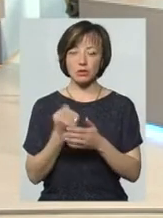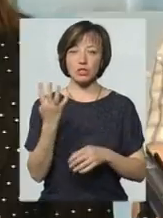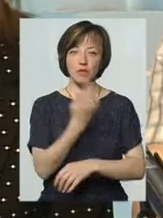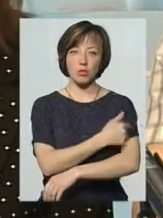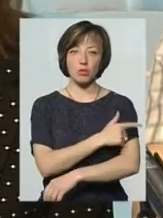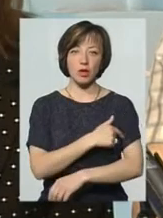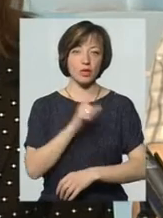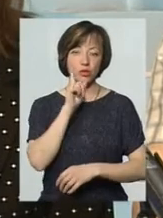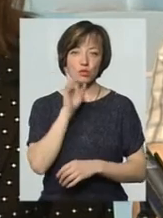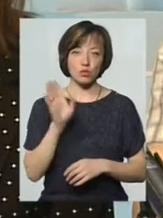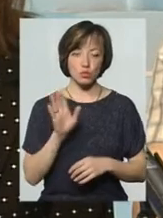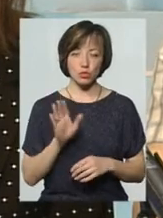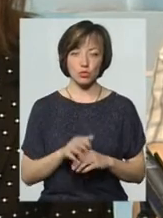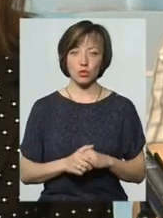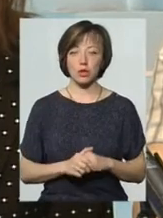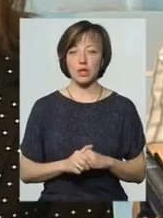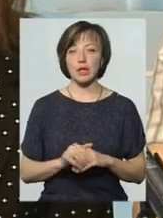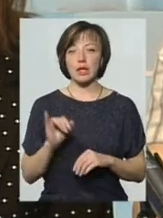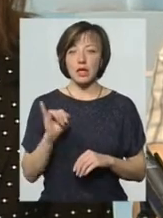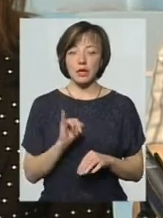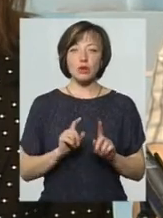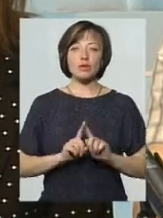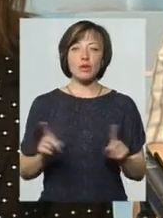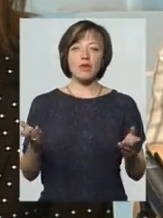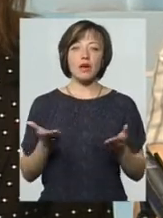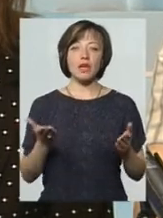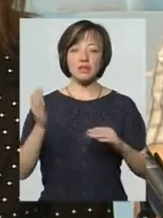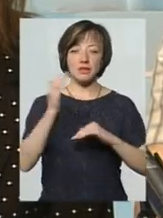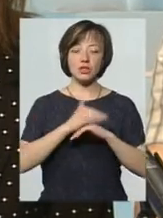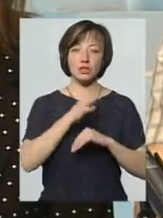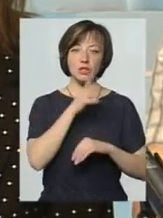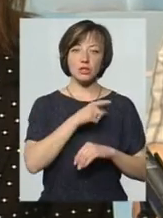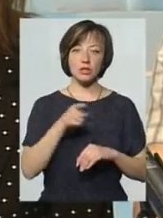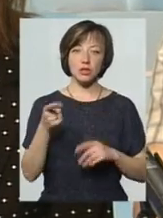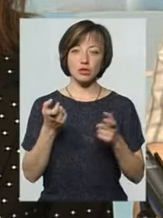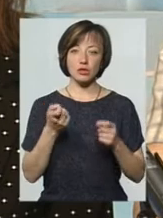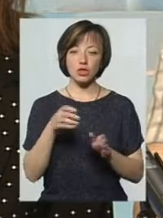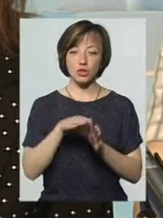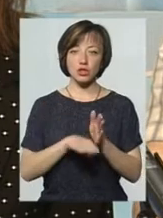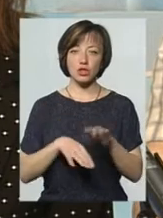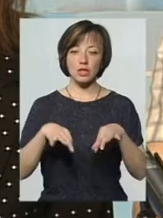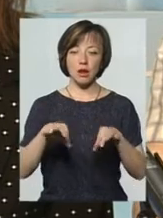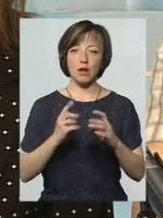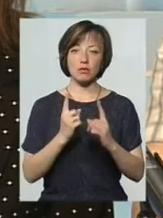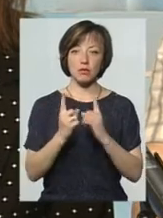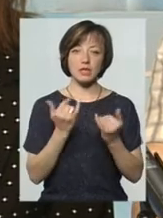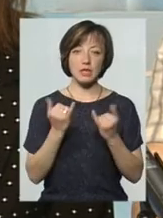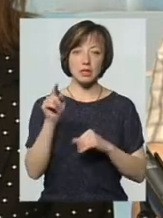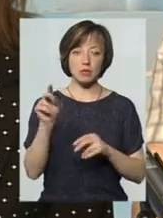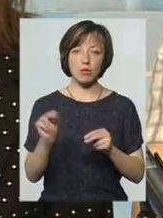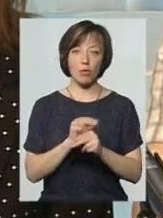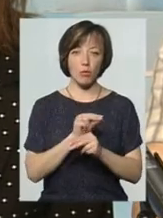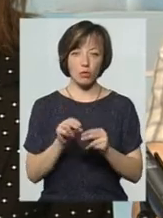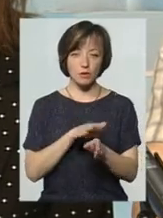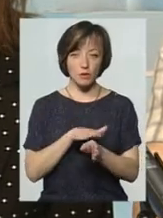поліклініки не дуже зручно, і особливо десь в якийсь вечірний час, коли вже трошки гірше транспорт, то зараз там йде ремонт,